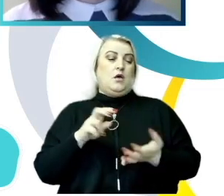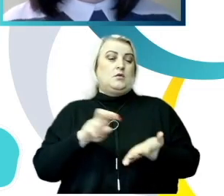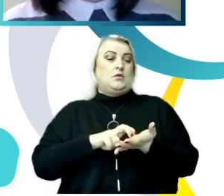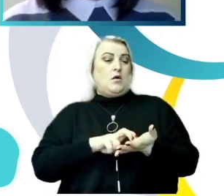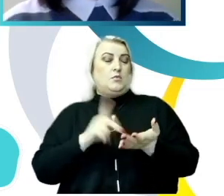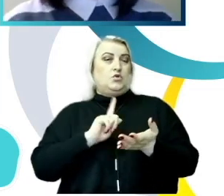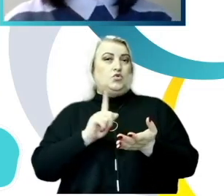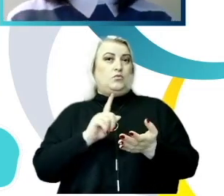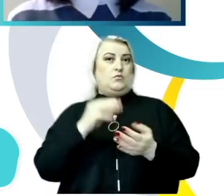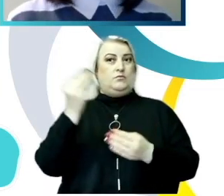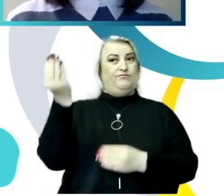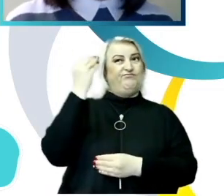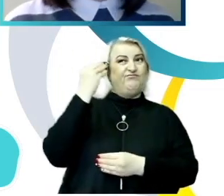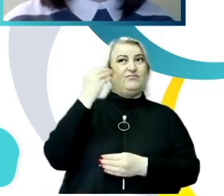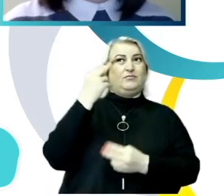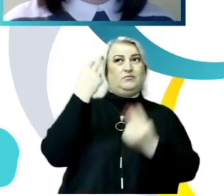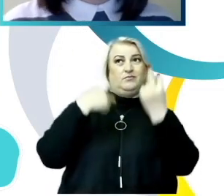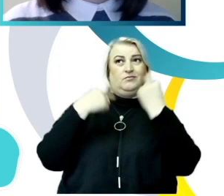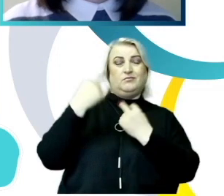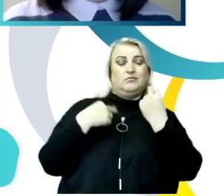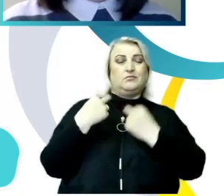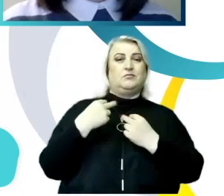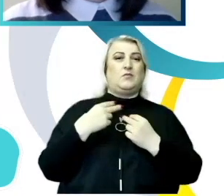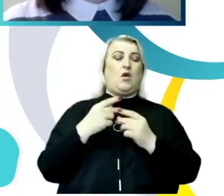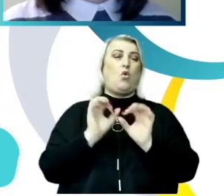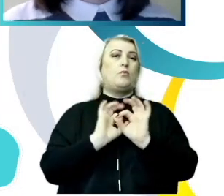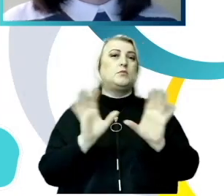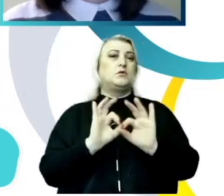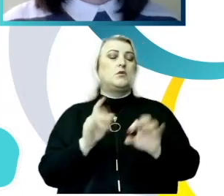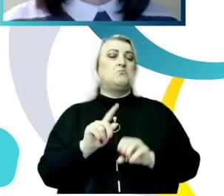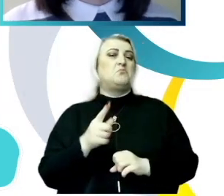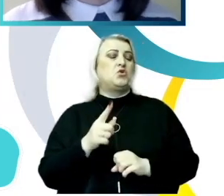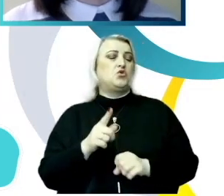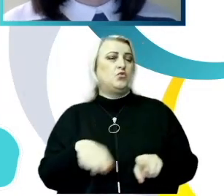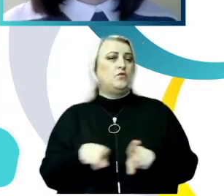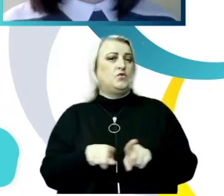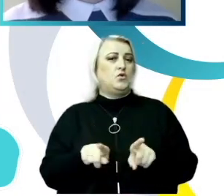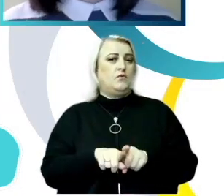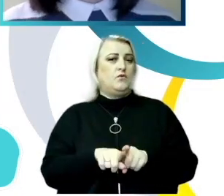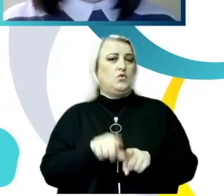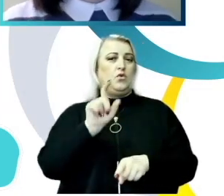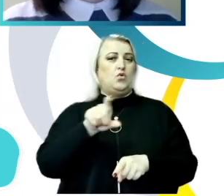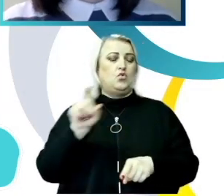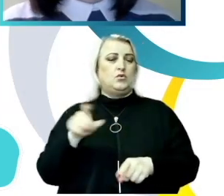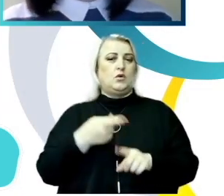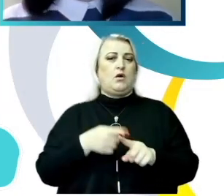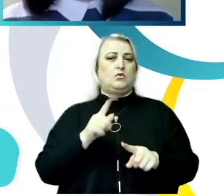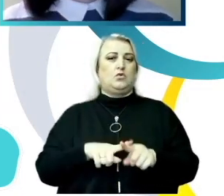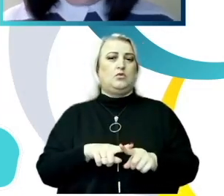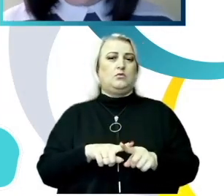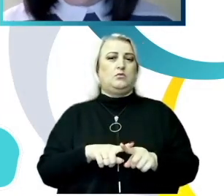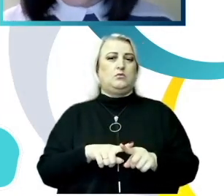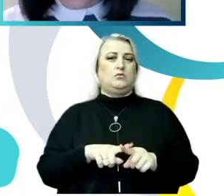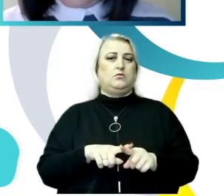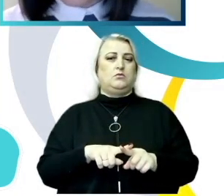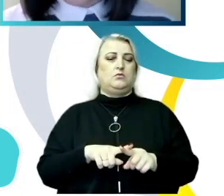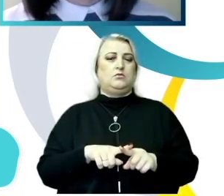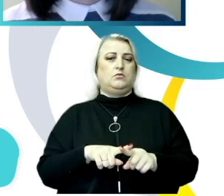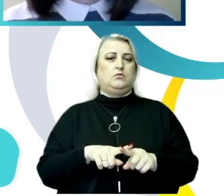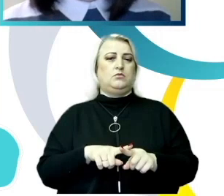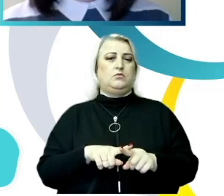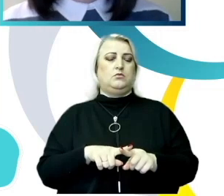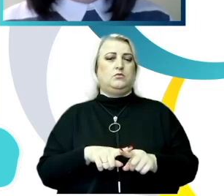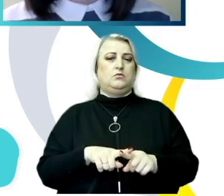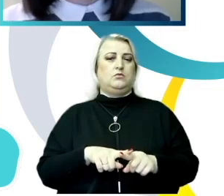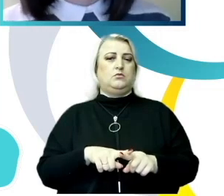socială explică de ce totuși cei care au în următorul, cei care au